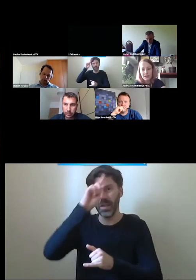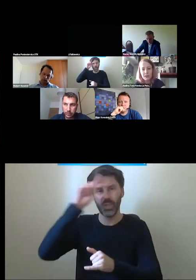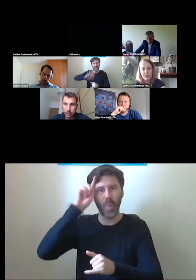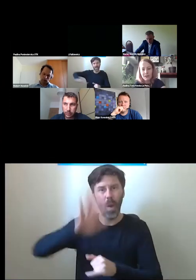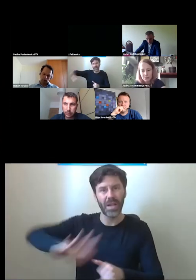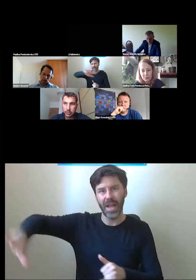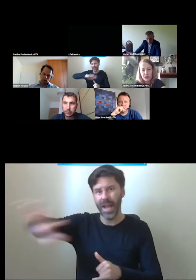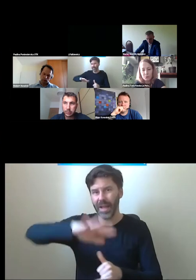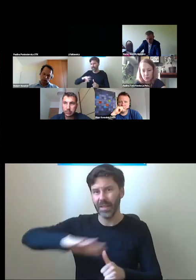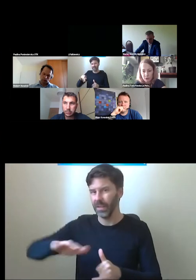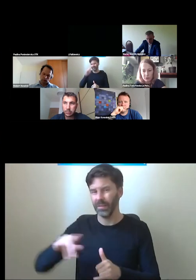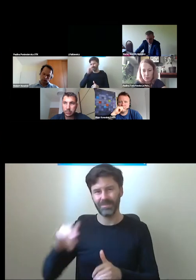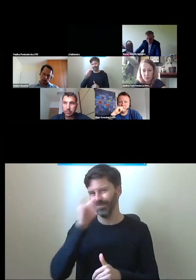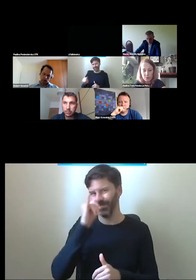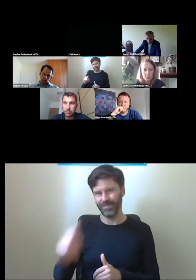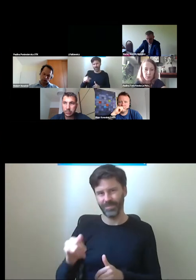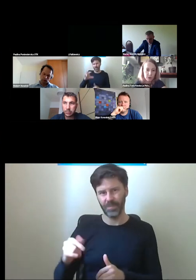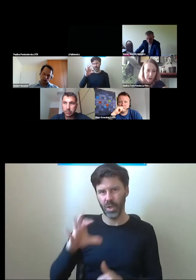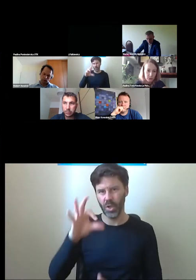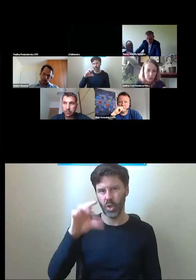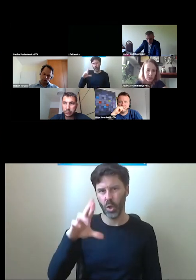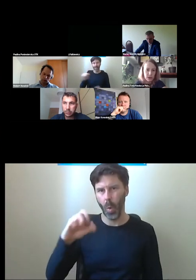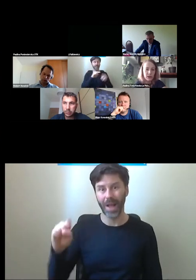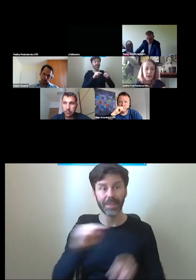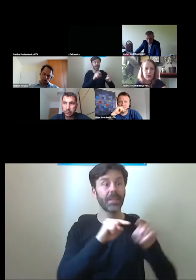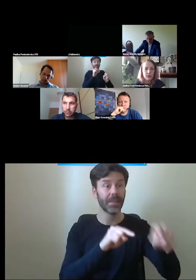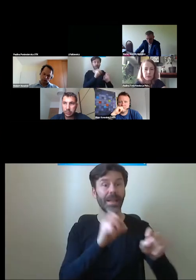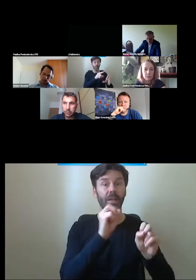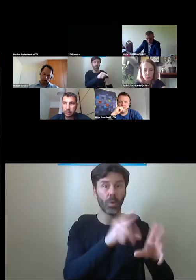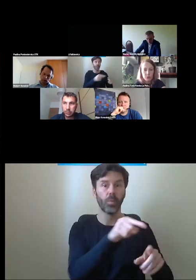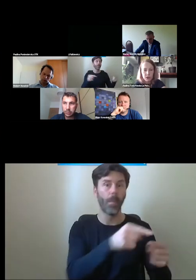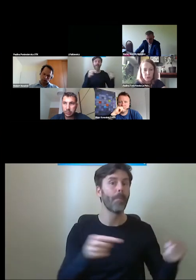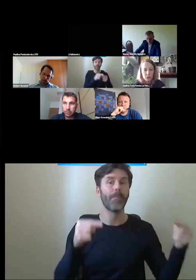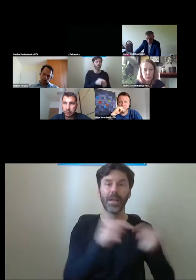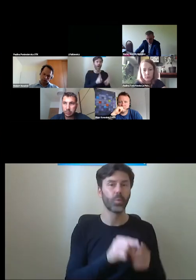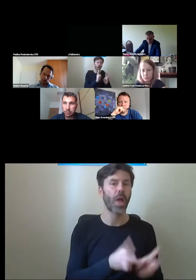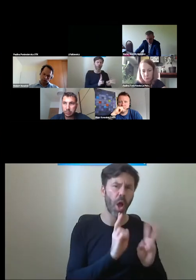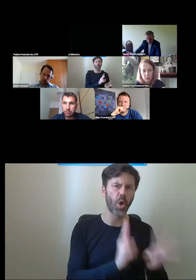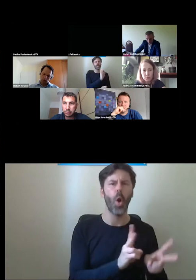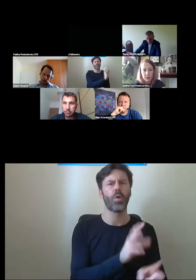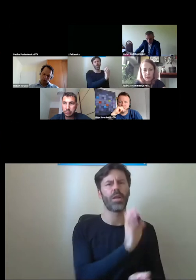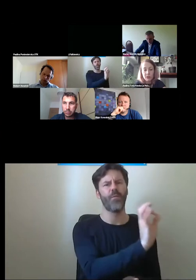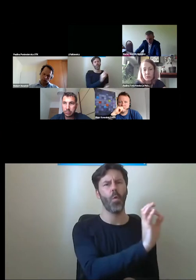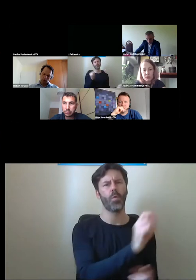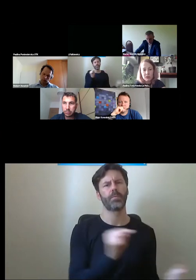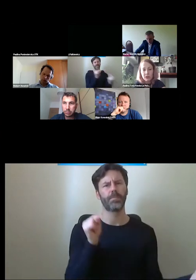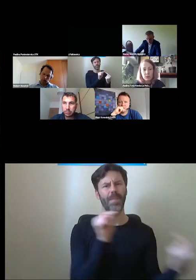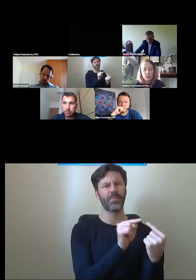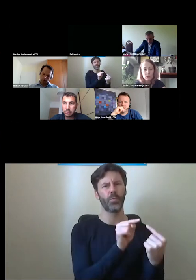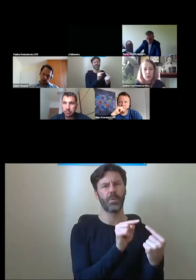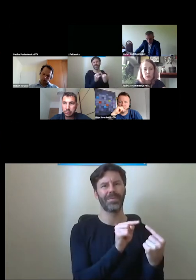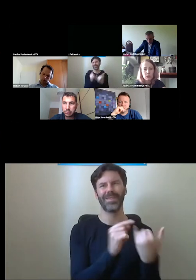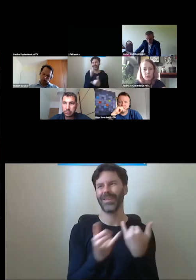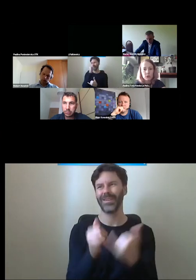dobrane na wymiar, pod konkretną osobę, pod konkretny wózek, pod jej potrzeby, proszę bardzo. Natomiast nie